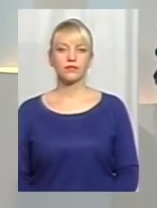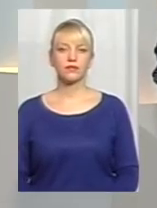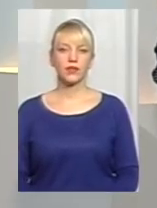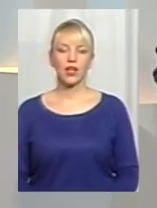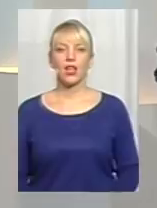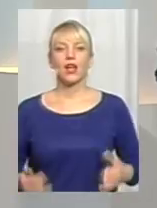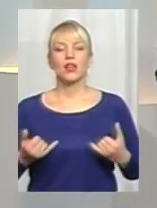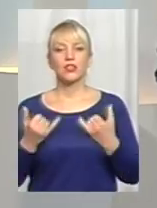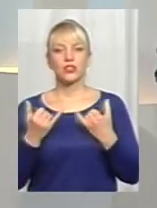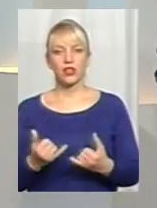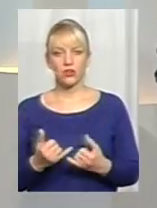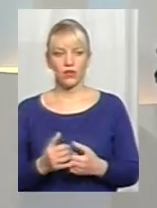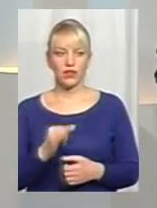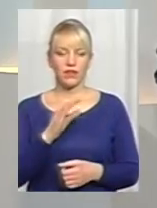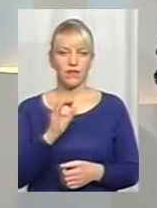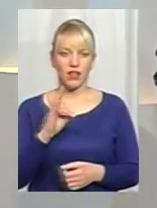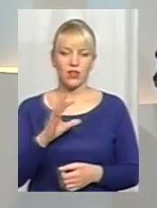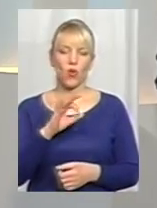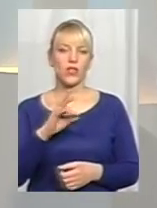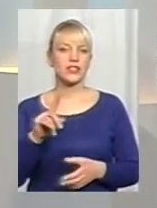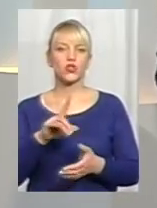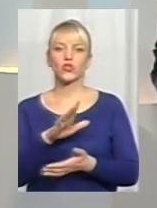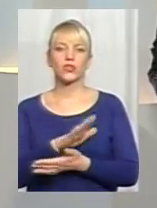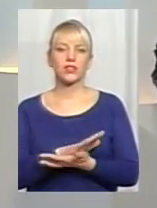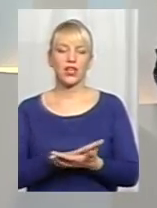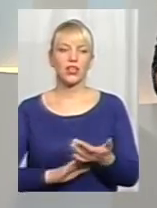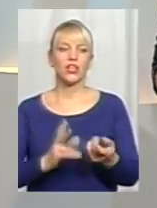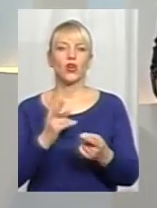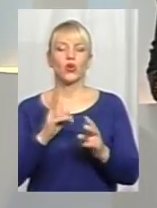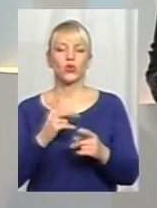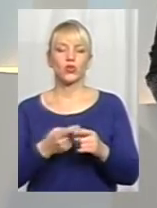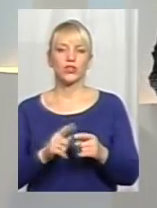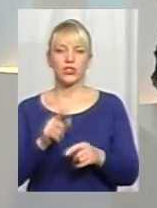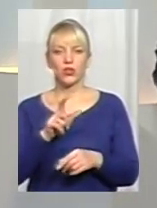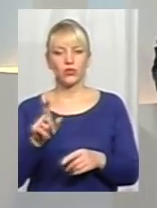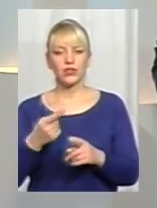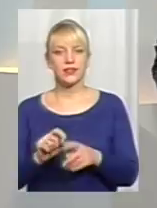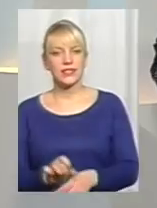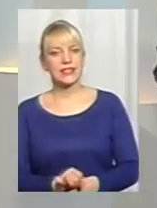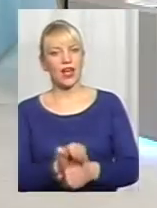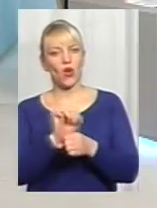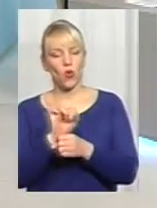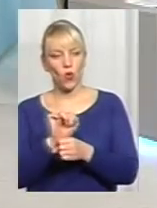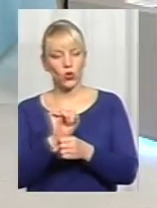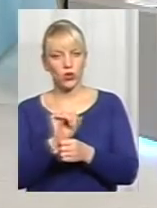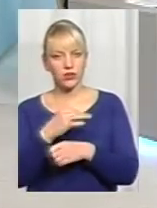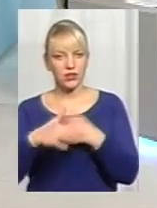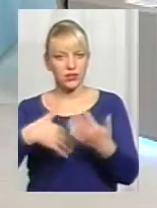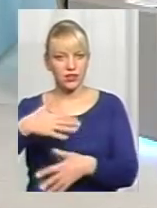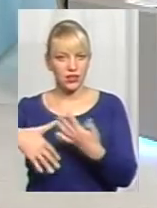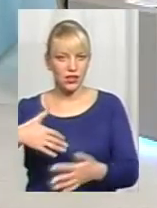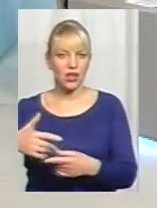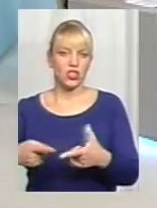Шановні пане Іван, пане Олександр, що ж далі? Хто ці люди, вони заколотники, вони будуть і далі